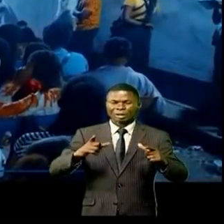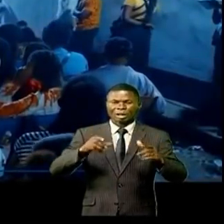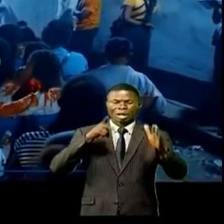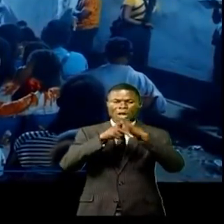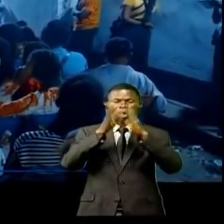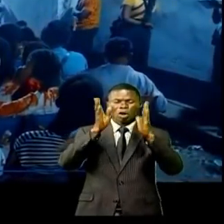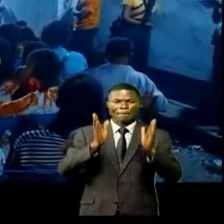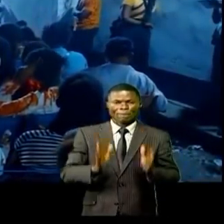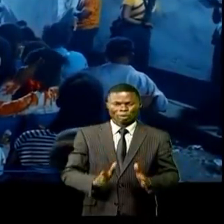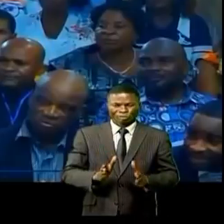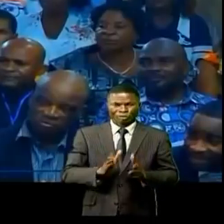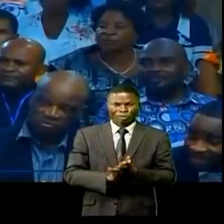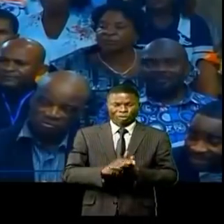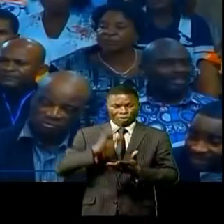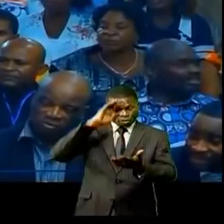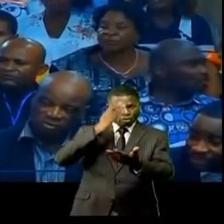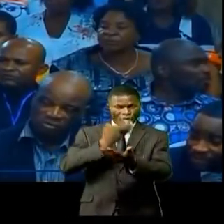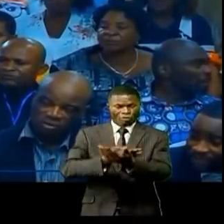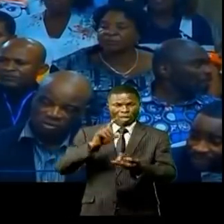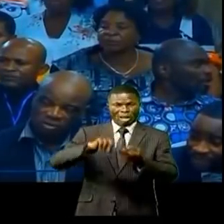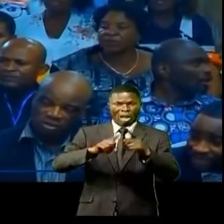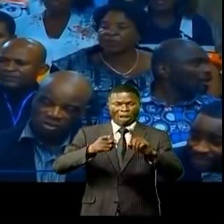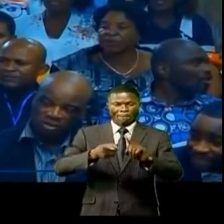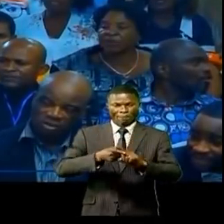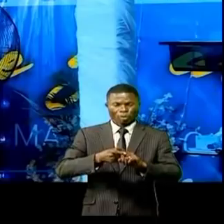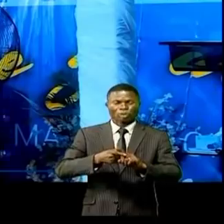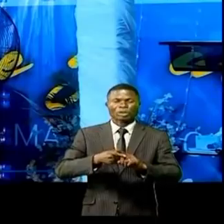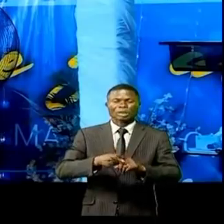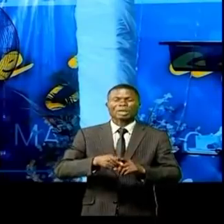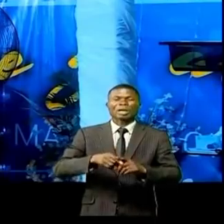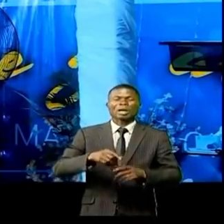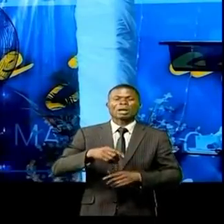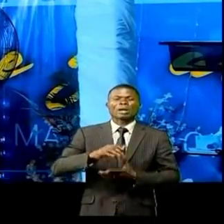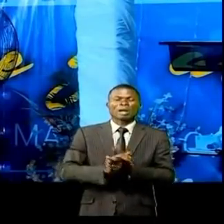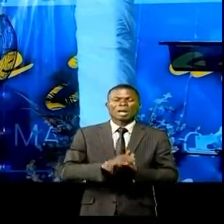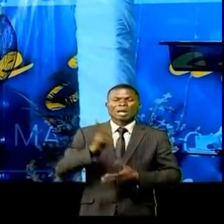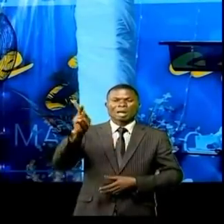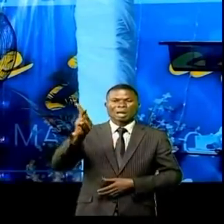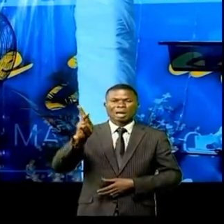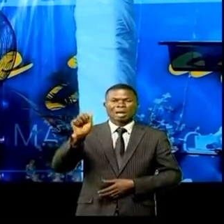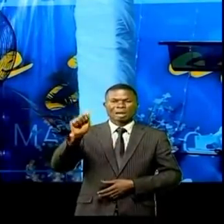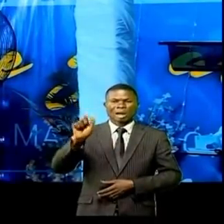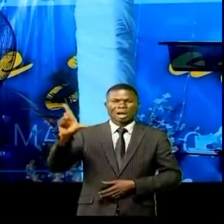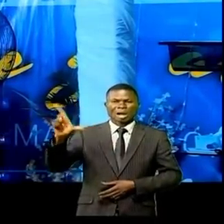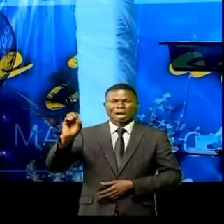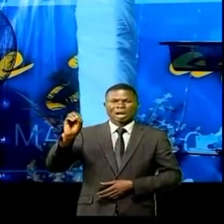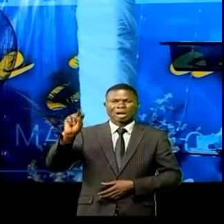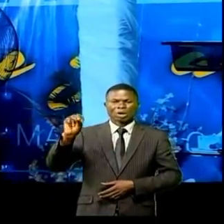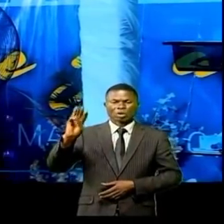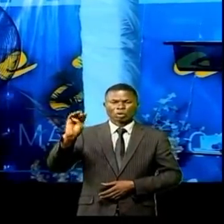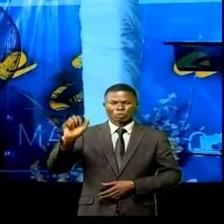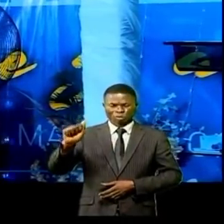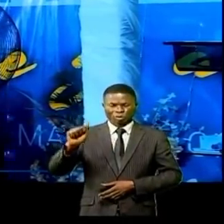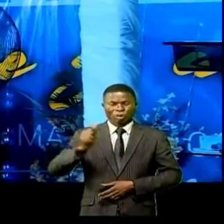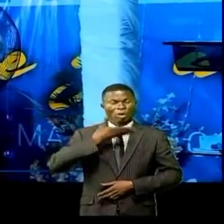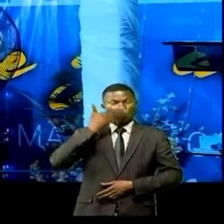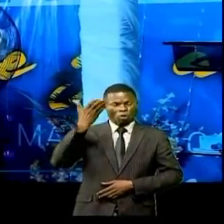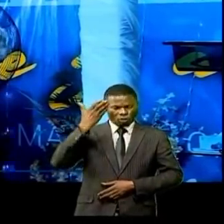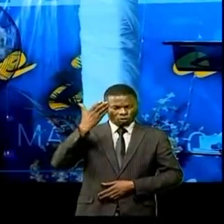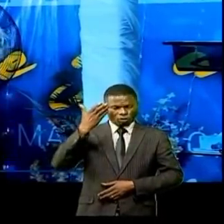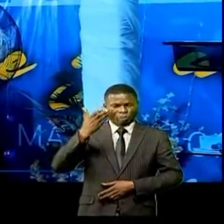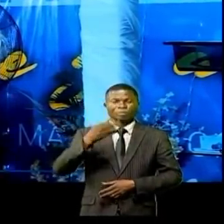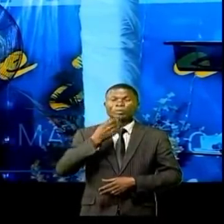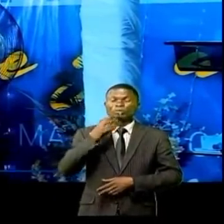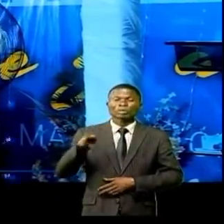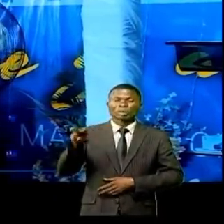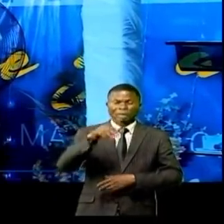Percy Pumbu, l'un des fils de l'apôtre Léopold Mutombo-Kalombo. Paul, pas le corps physique, c'est l'homme qui te parle, c'est l'esprit. Et Job dit,